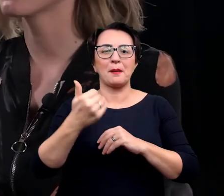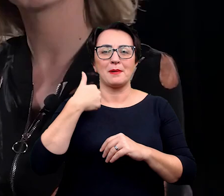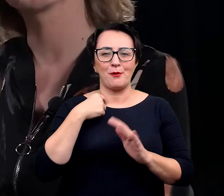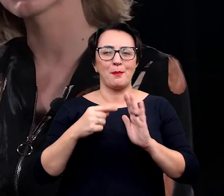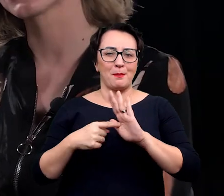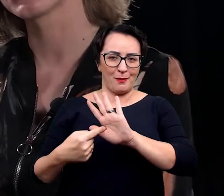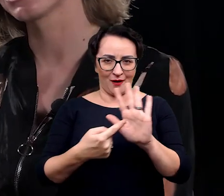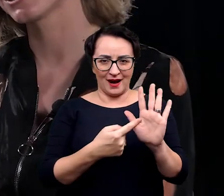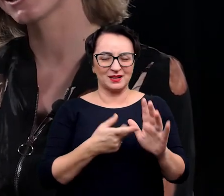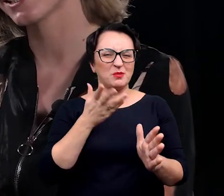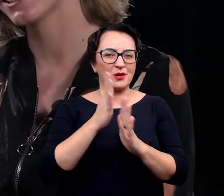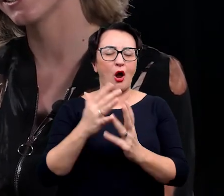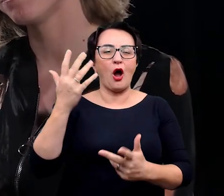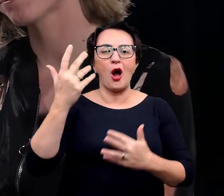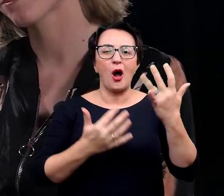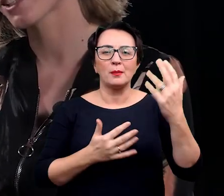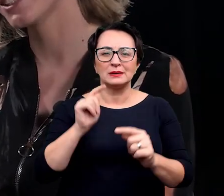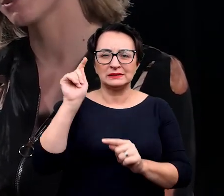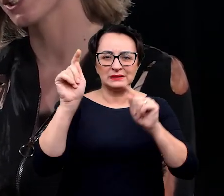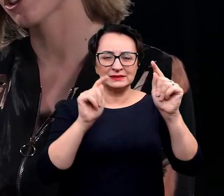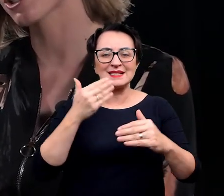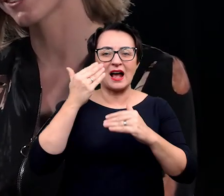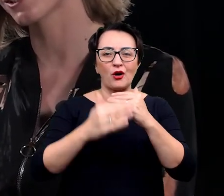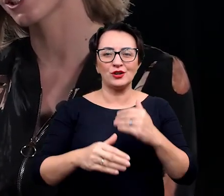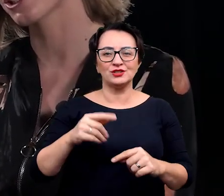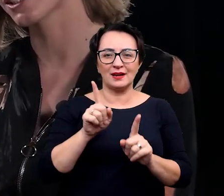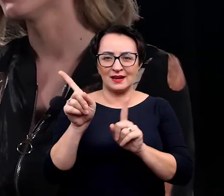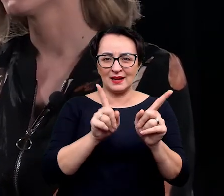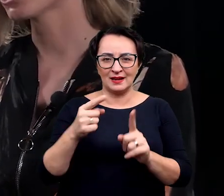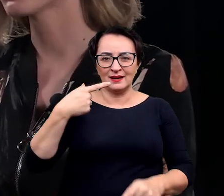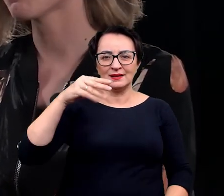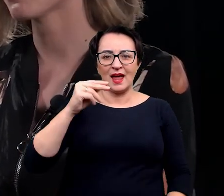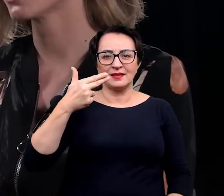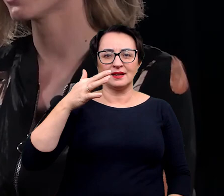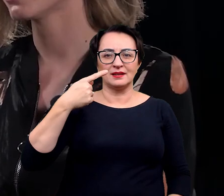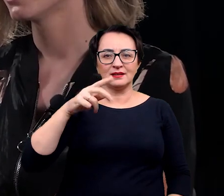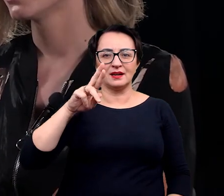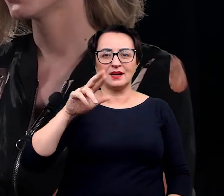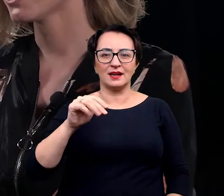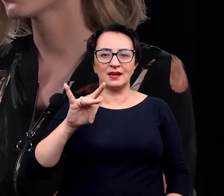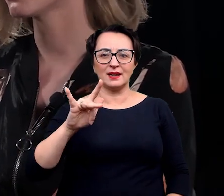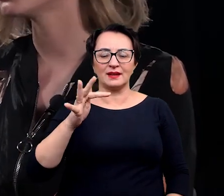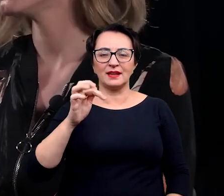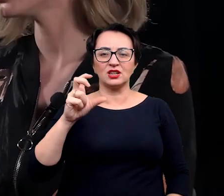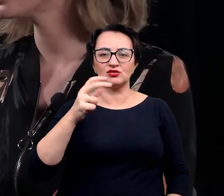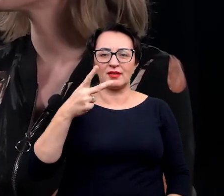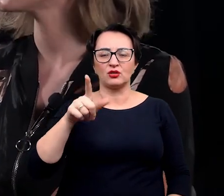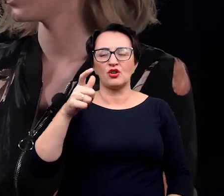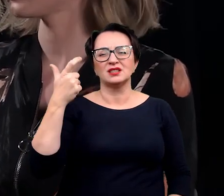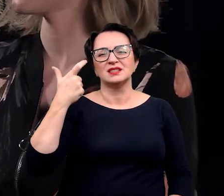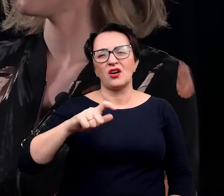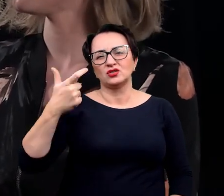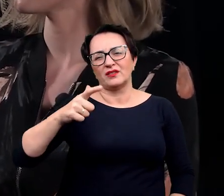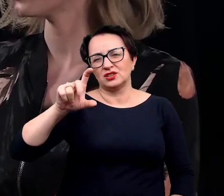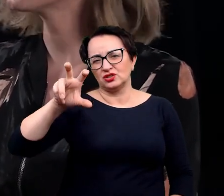pokazała. Po prostu zliczanie, liczby zakończeń dendrytycznych to są naprawdę setki godzin, tysiące